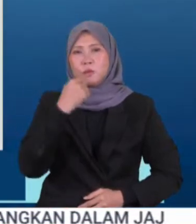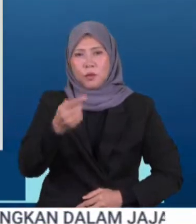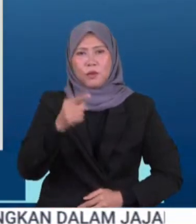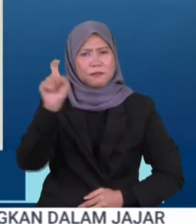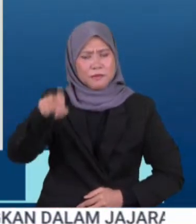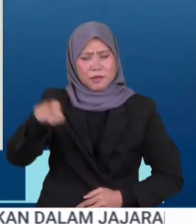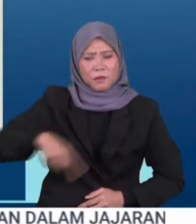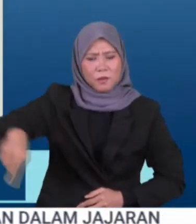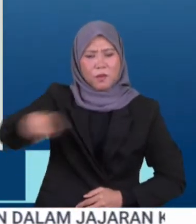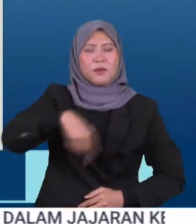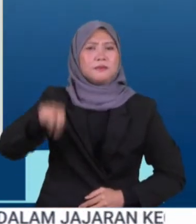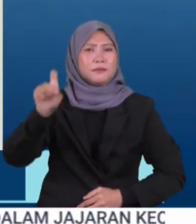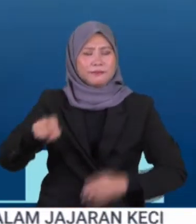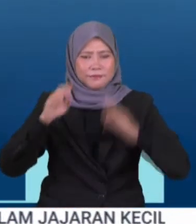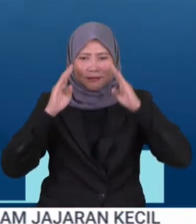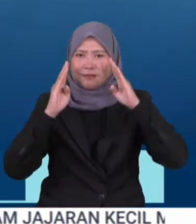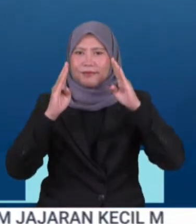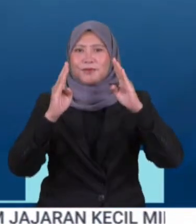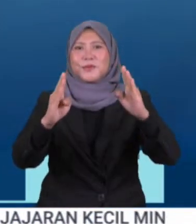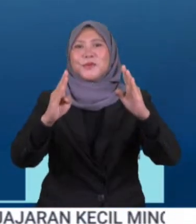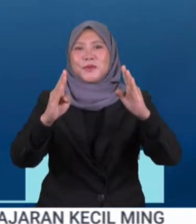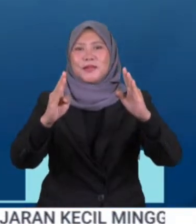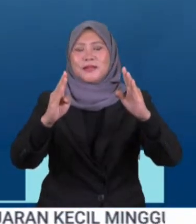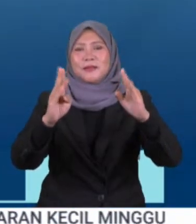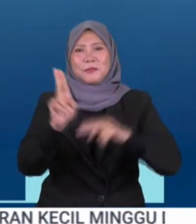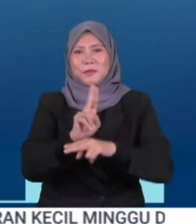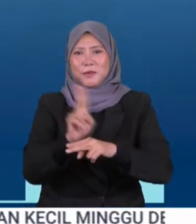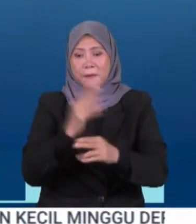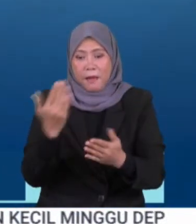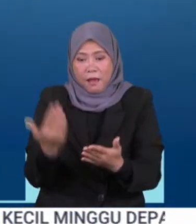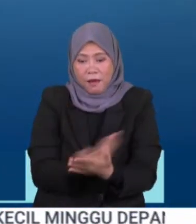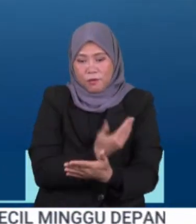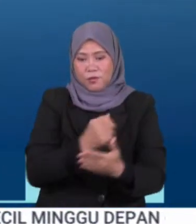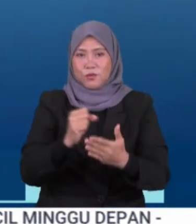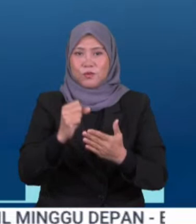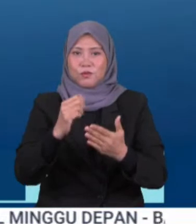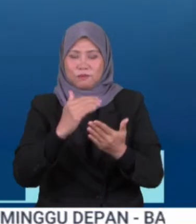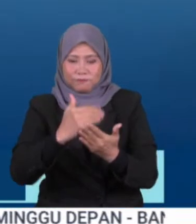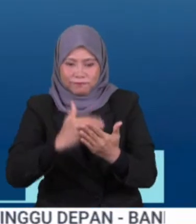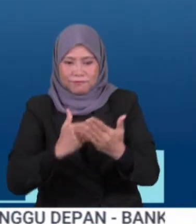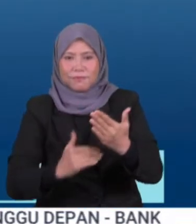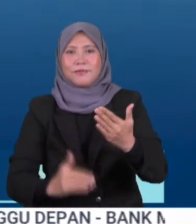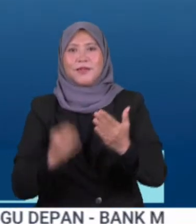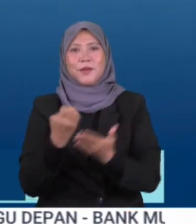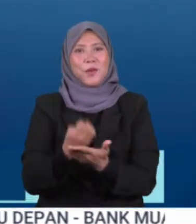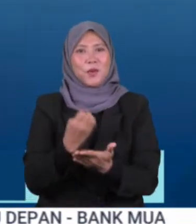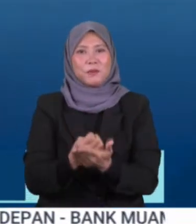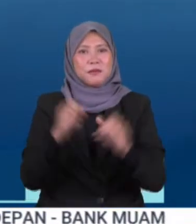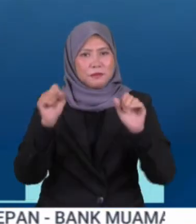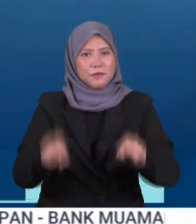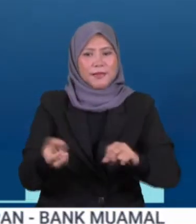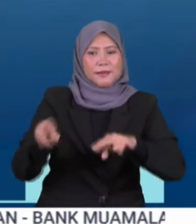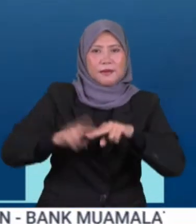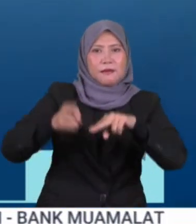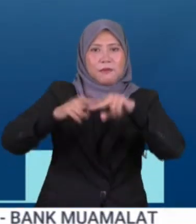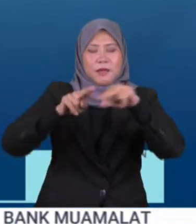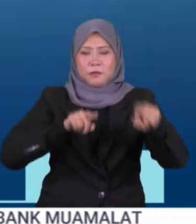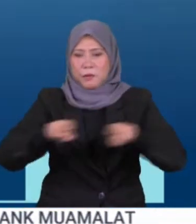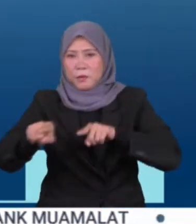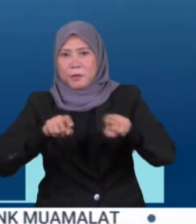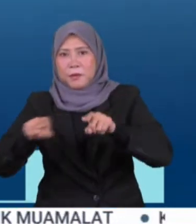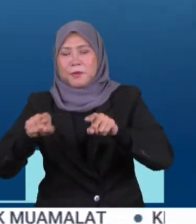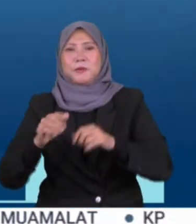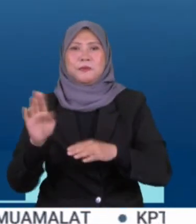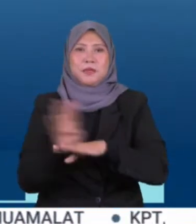agar terus memberi tumpuan terhadap pelaksanaan pembaharuan struktur ekonomi dan meningkatkan daya saing Seri